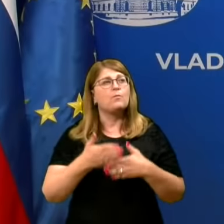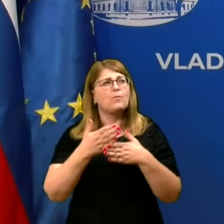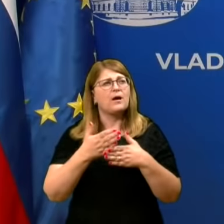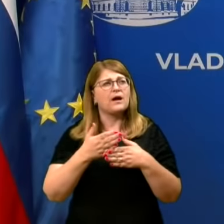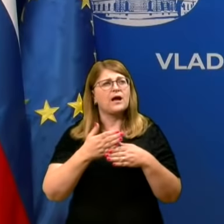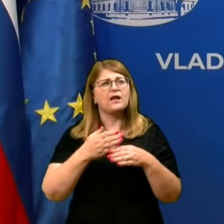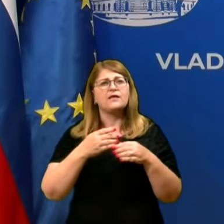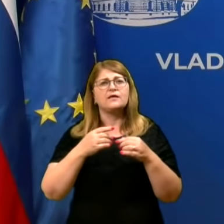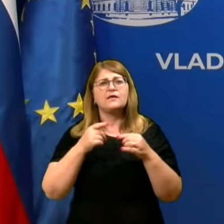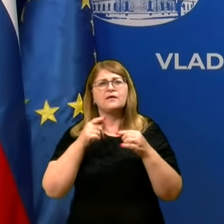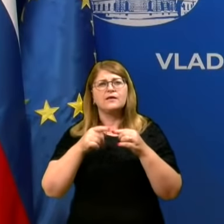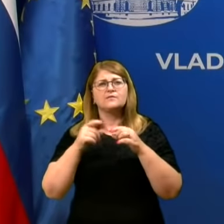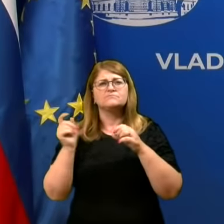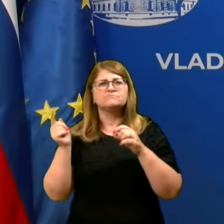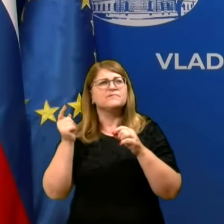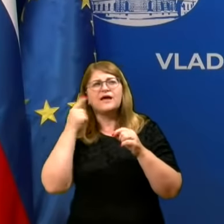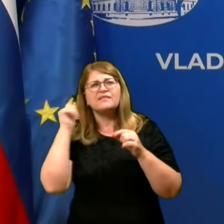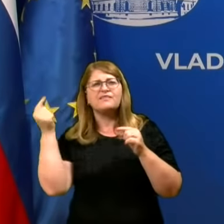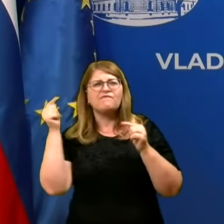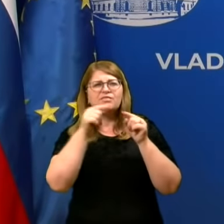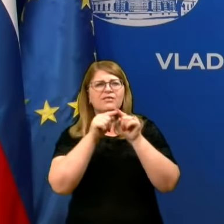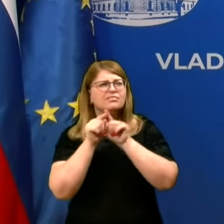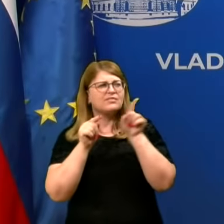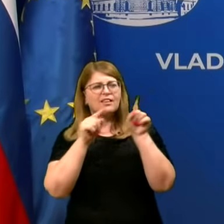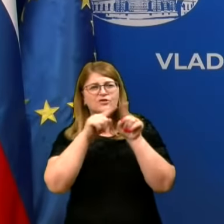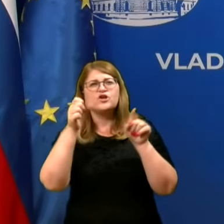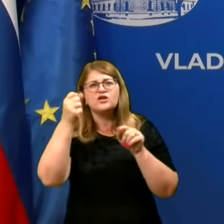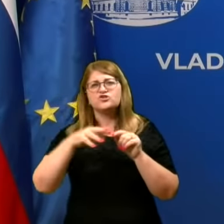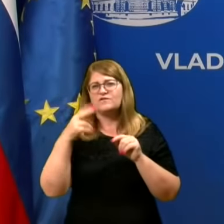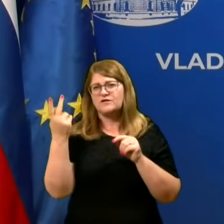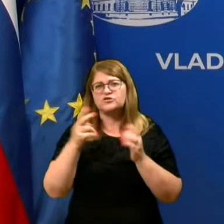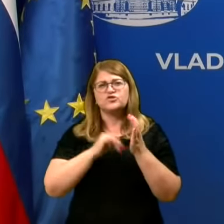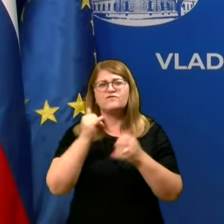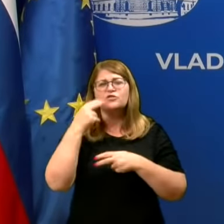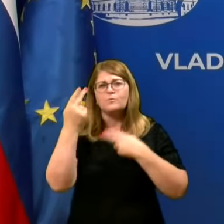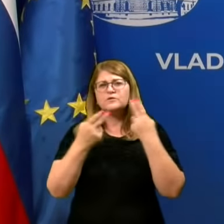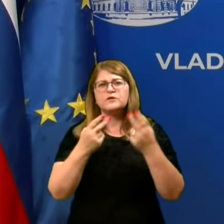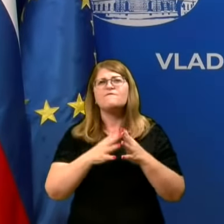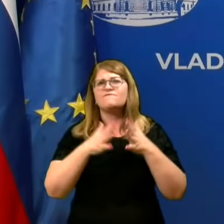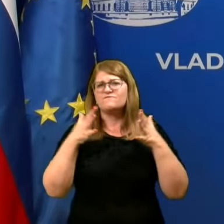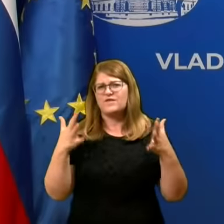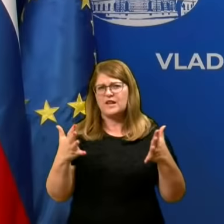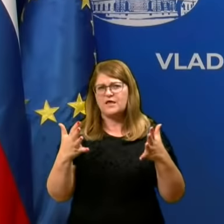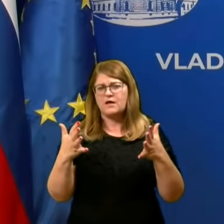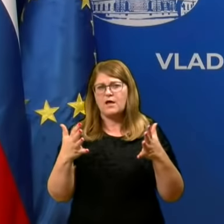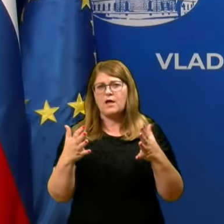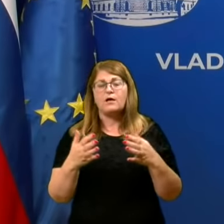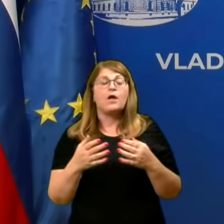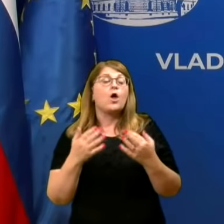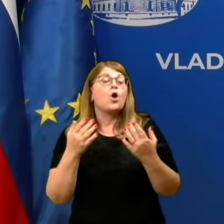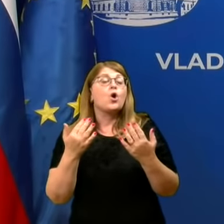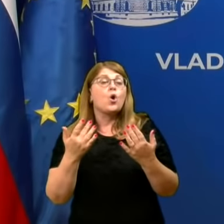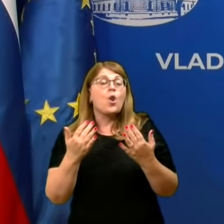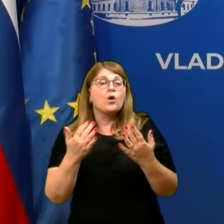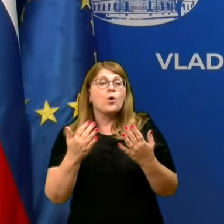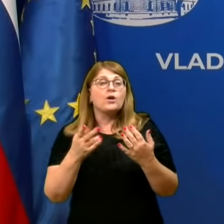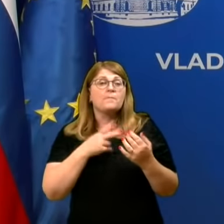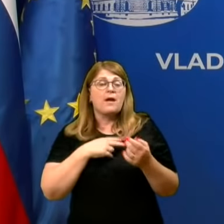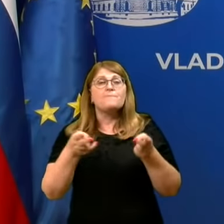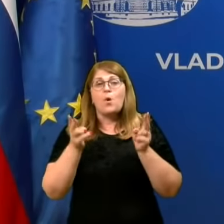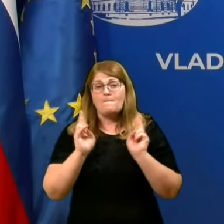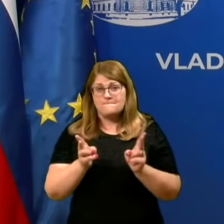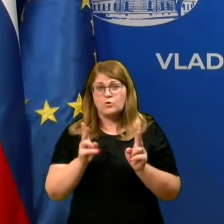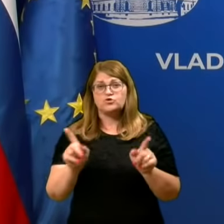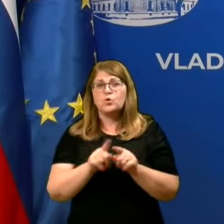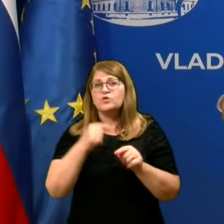nekoliko daleč. Ampak številke v Sloveniji, še vedno testiramo zelo veliko in kapacitete, kako je rekel gospod